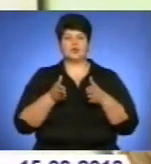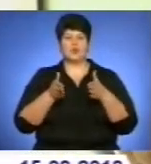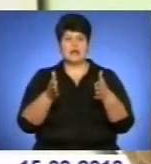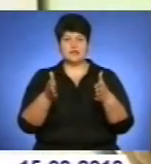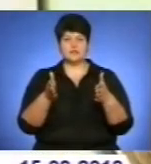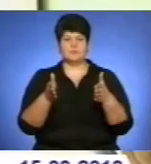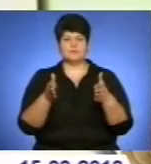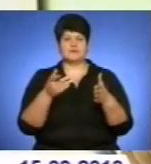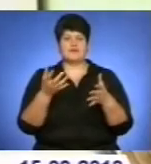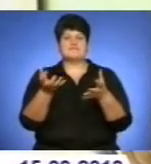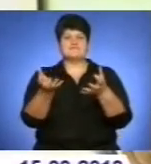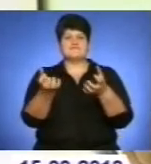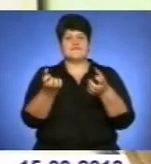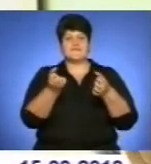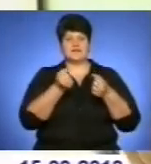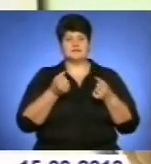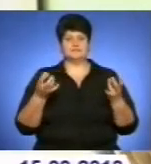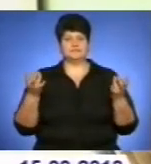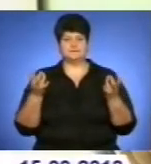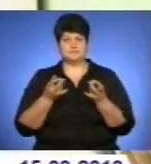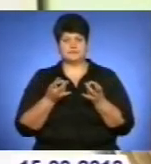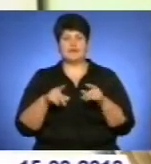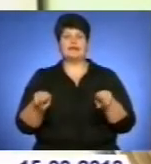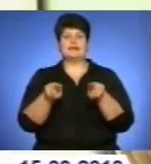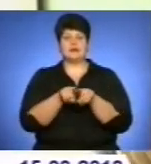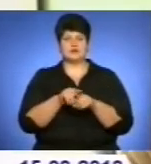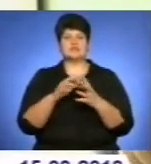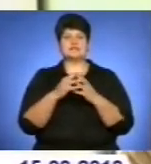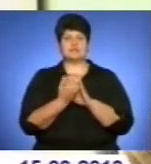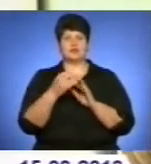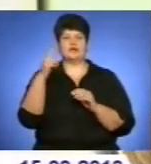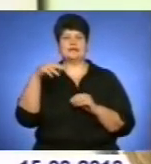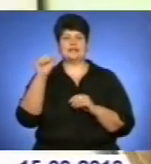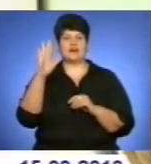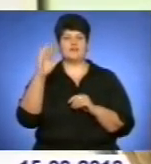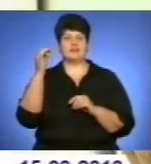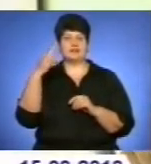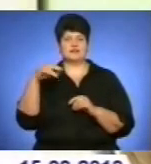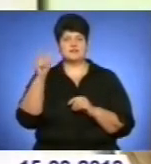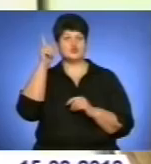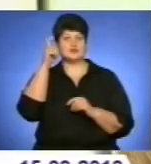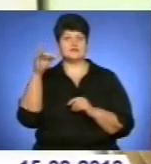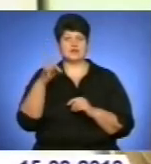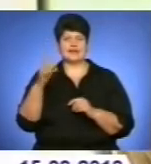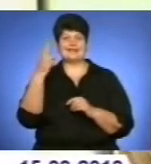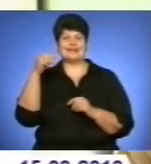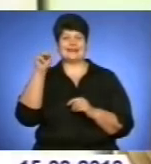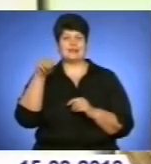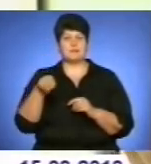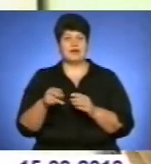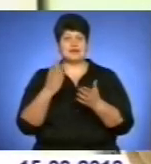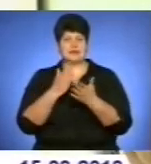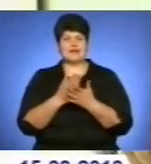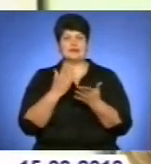Виїхали наші підрозділи Бережани. За Бережанами розгорнуло фуру, перегородило